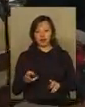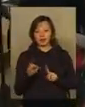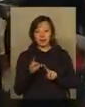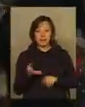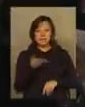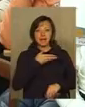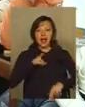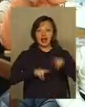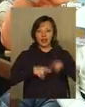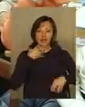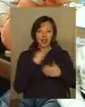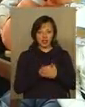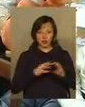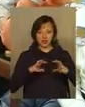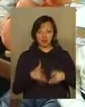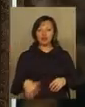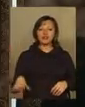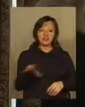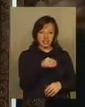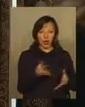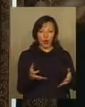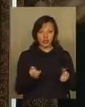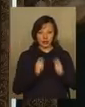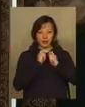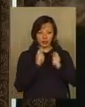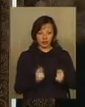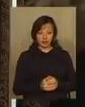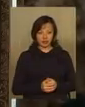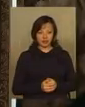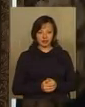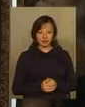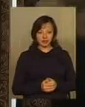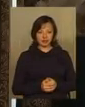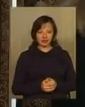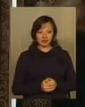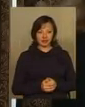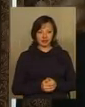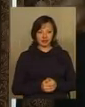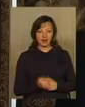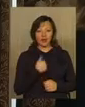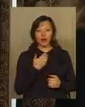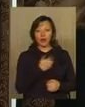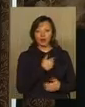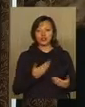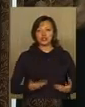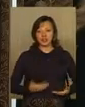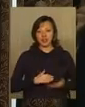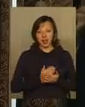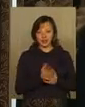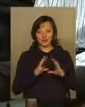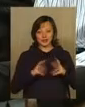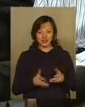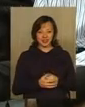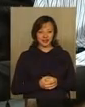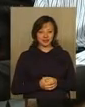власного світу. Без подарунку не залишився ніхто. Я хочу жити де? Де? В якісному